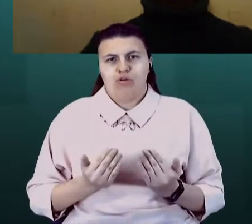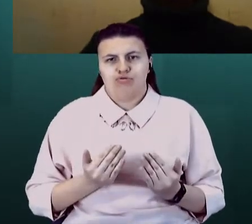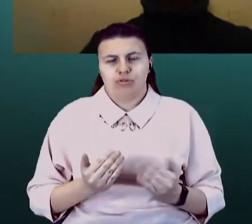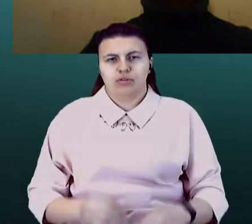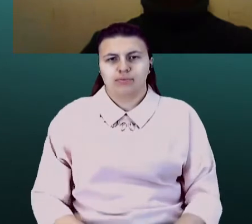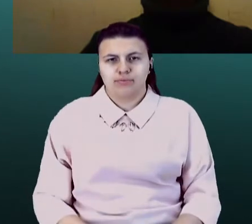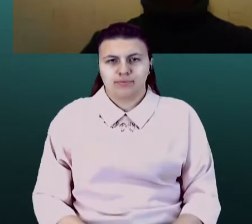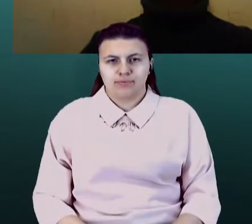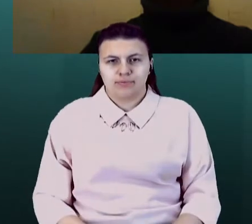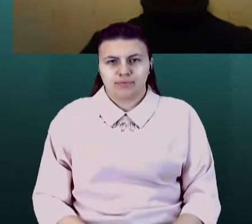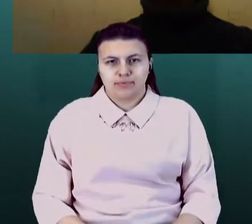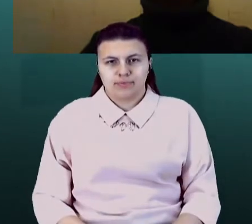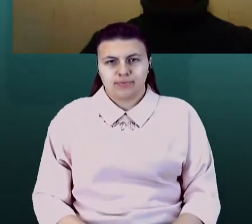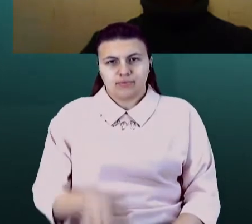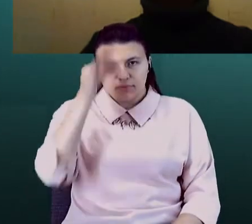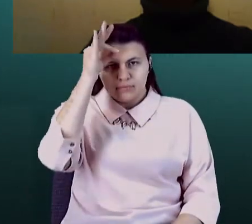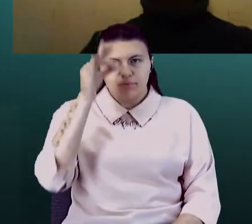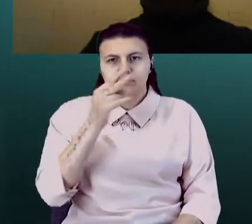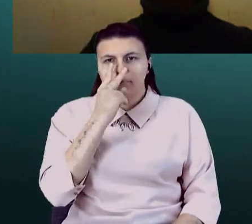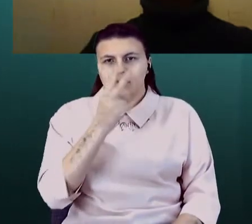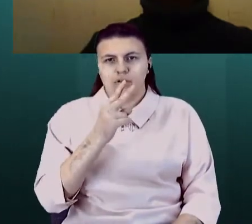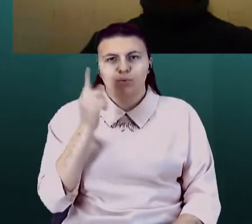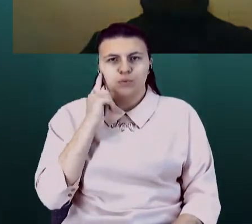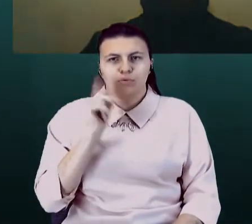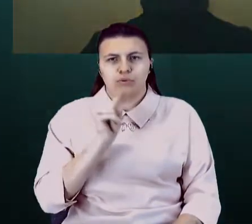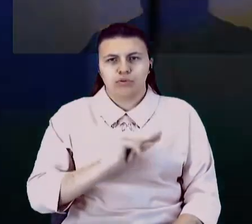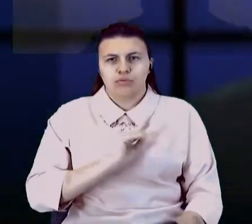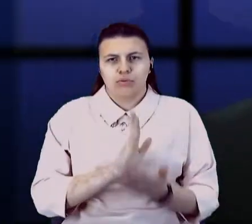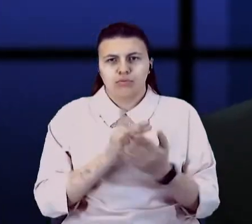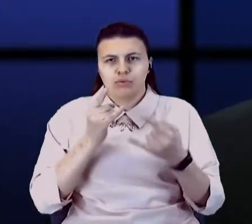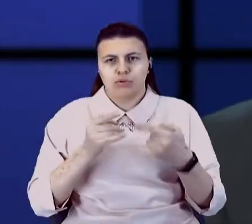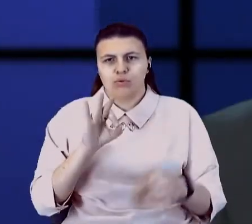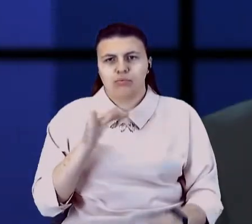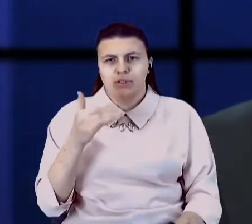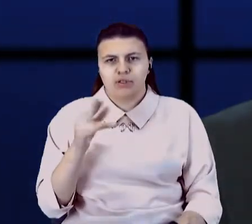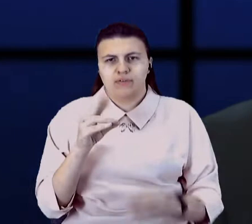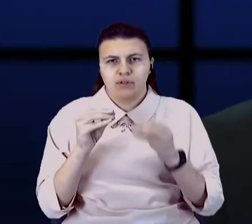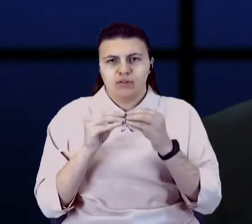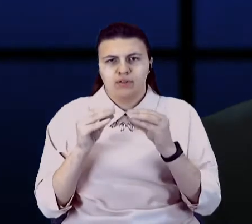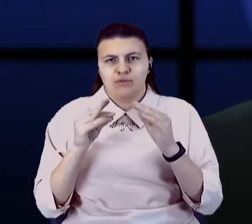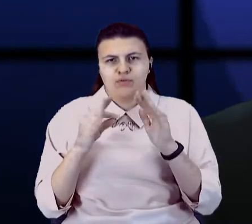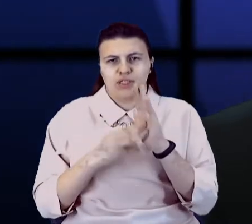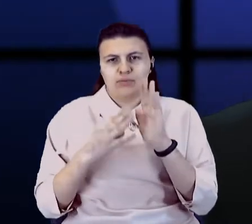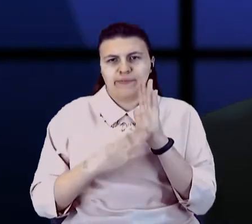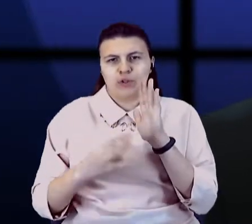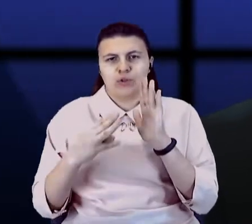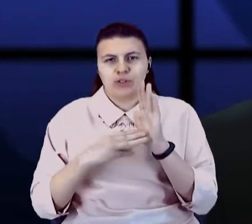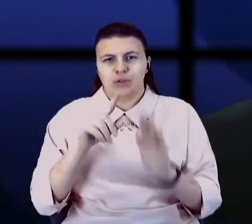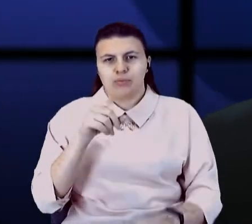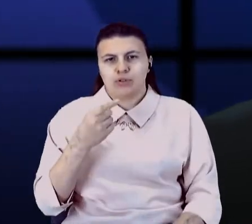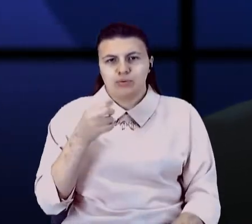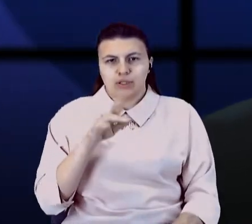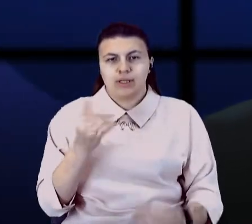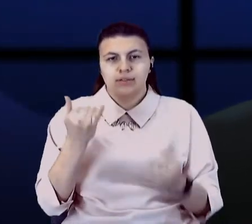Нагадаю нашим глядачам і слухачам, що ми працюємо в прямому ефірі. 050 210 08 98 номер нашої студії. Зараз з